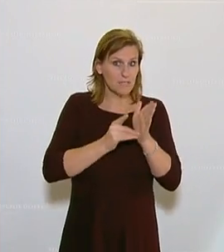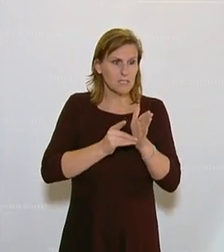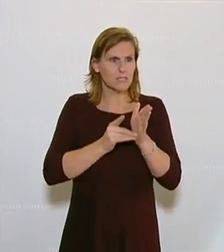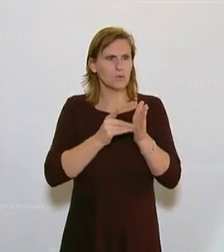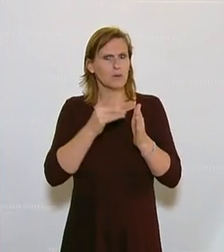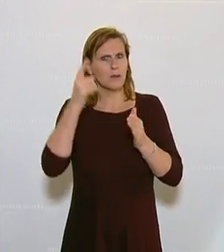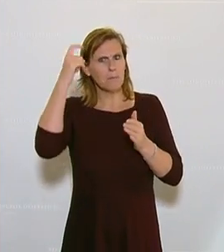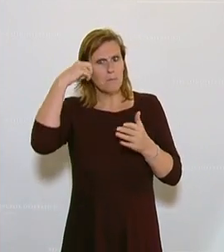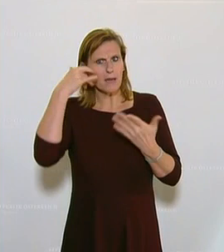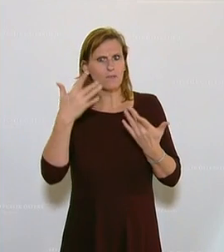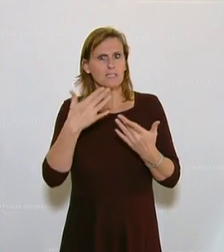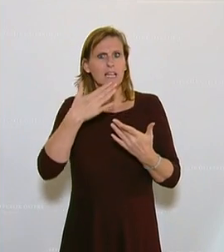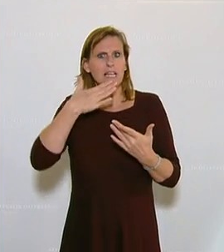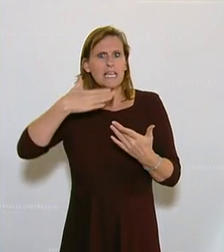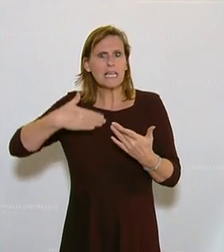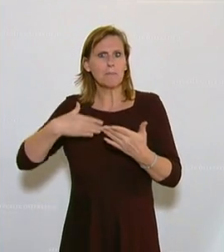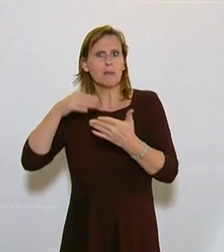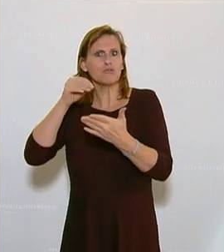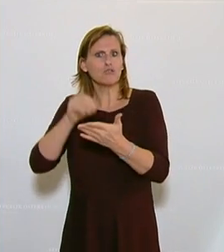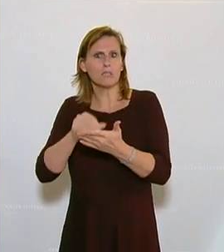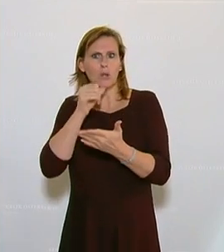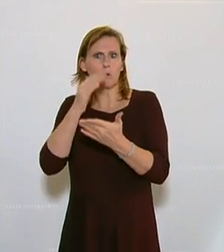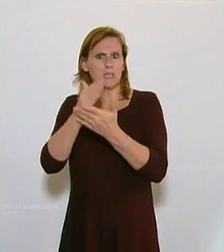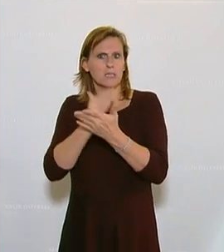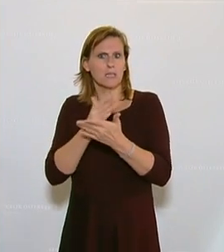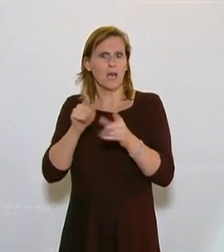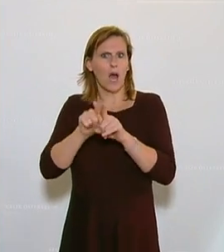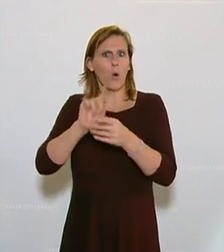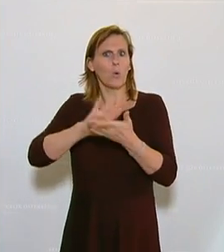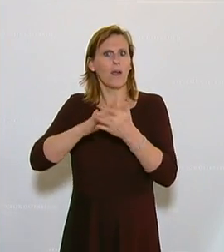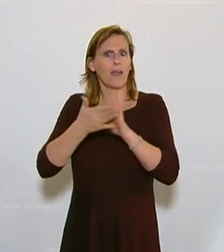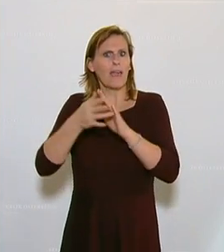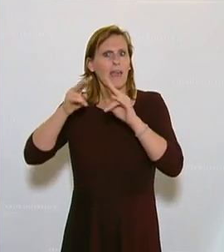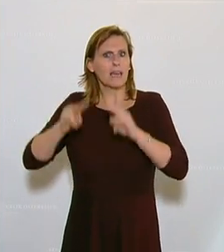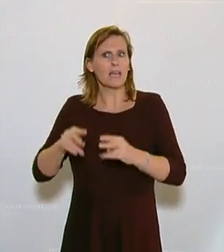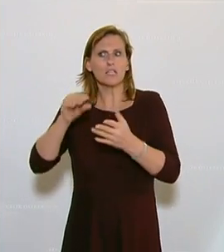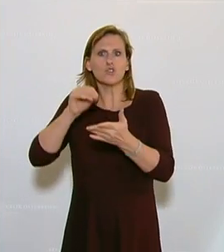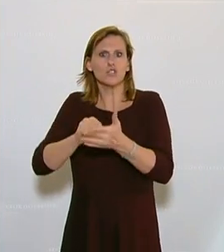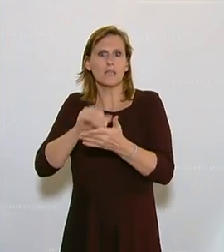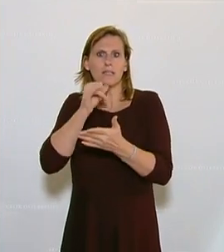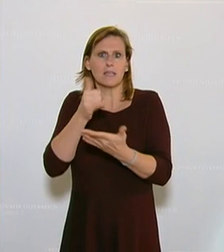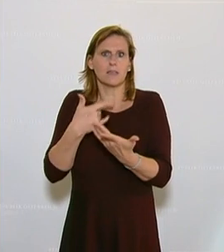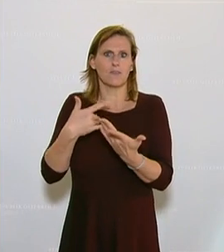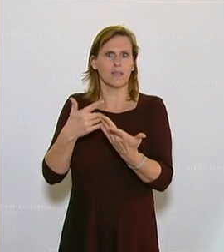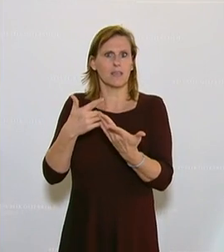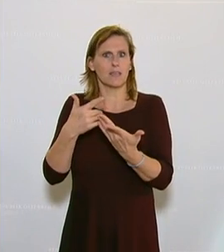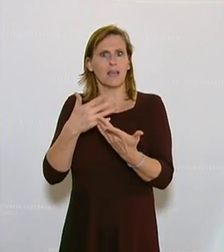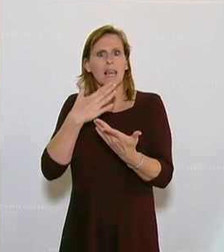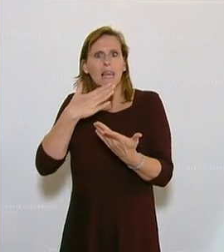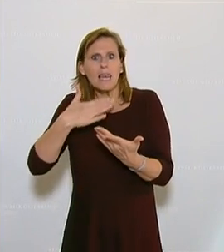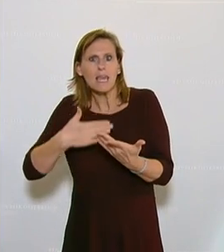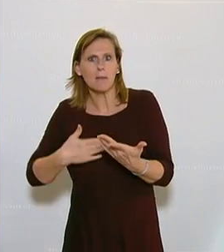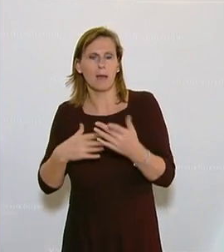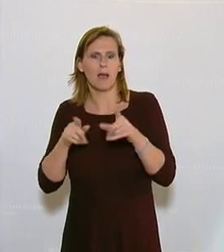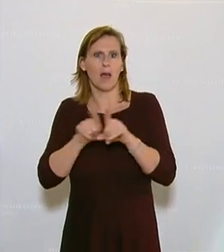damit gemeint ist. Liebe kommt auch nicht im Gesetz vor. Auch im Eherecht kommt Liebe nicht vor. Das ist nicht Voraussetzung für eine Ehe. Und genauso